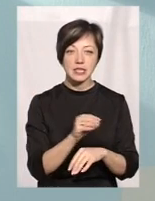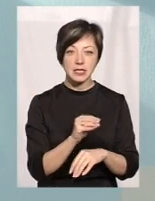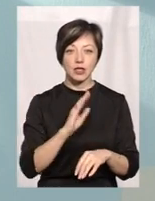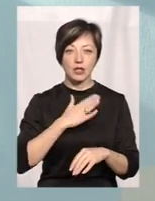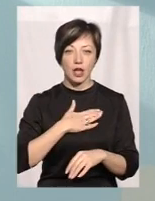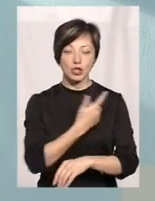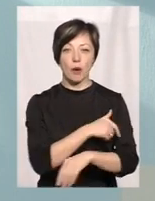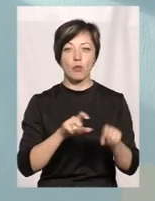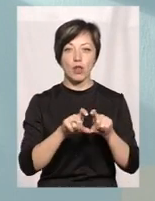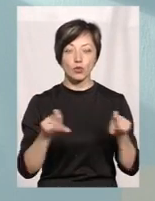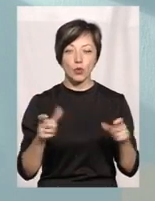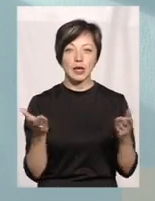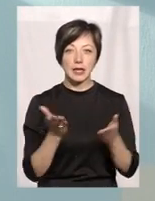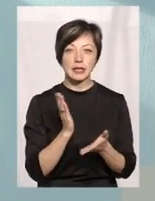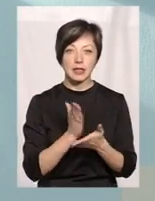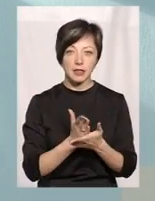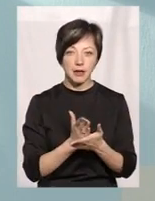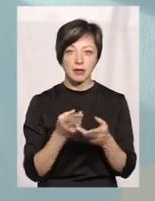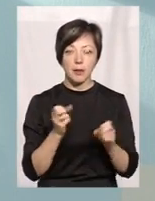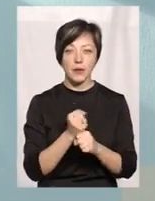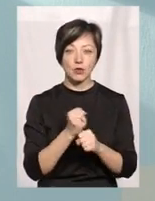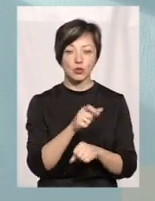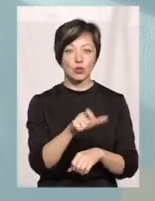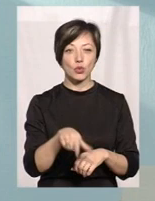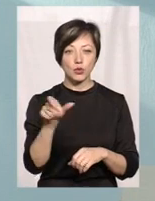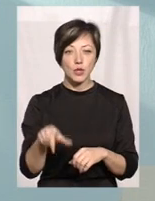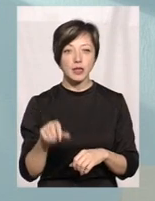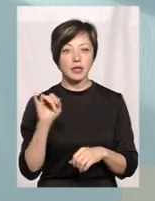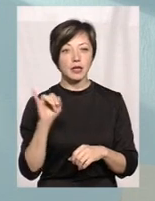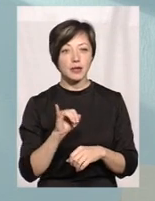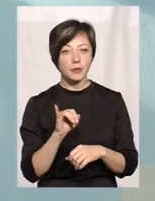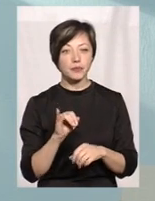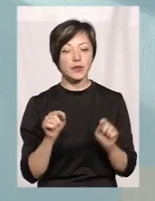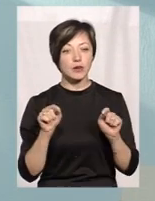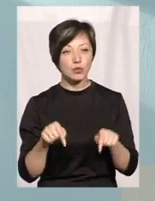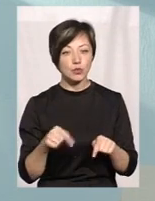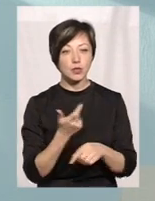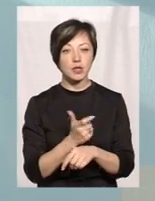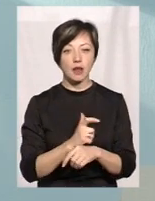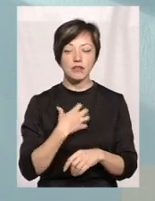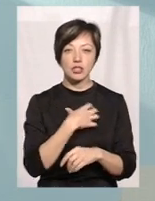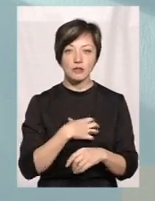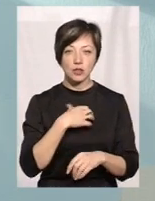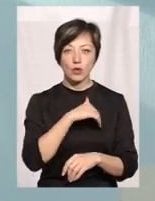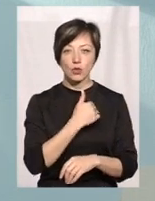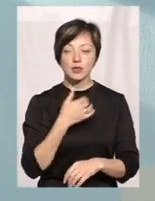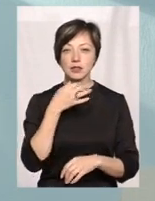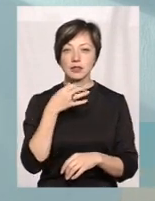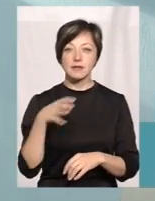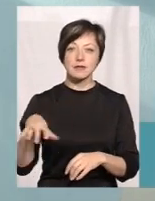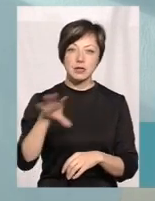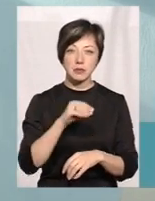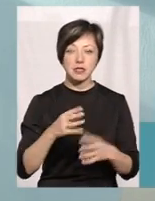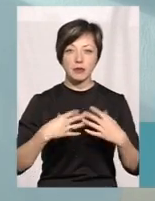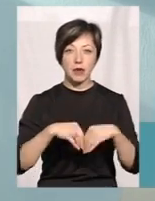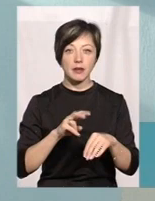-всі наші амбулаторії, які тільки є і де працюють люди. Ну, і тут найважливіше, хочеться сьогодні до всіх сімейних